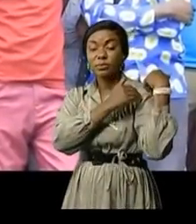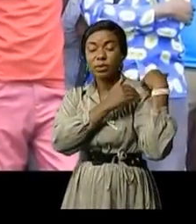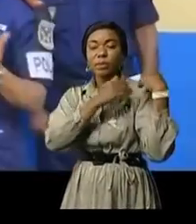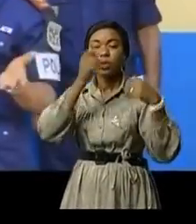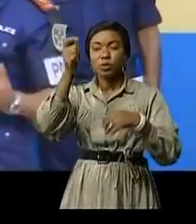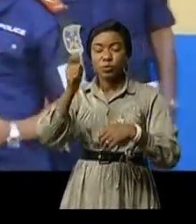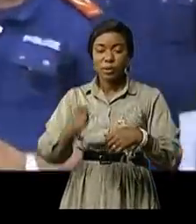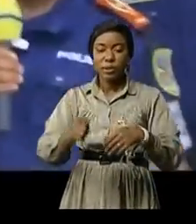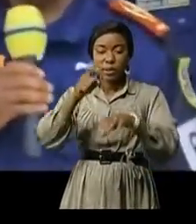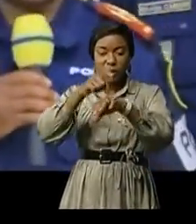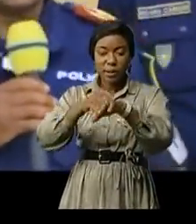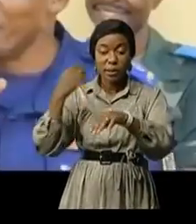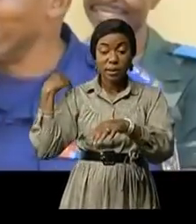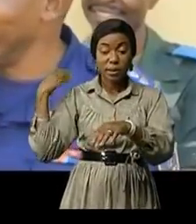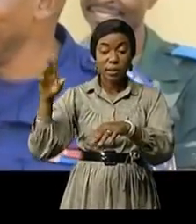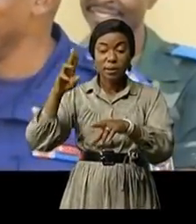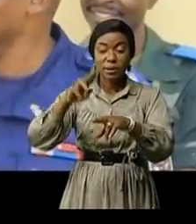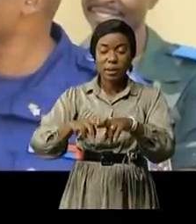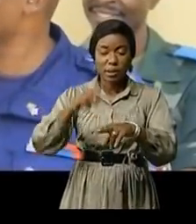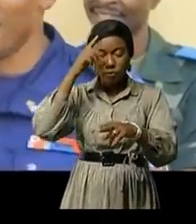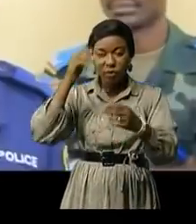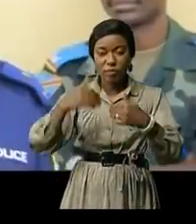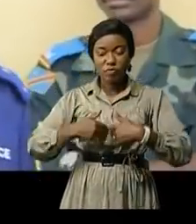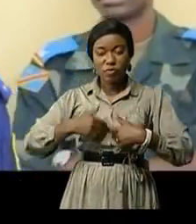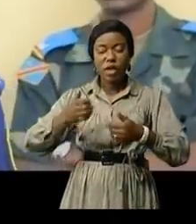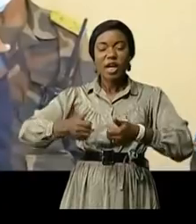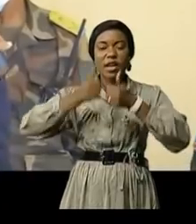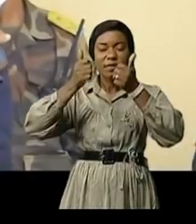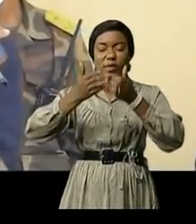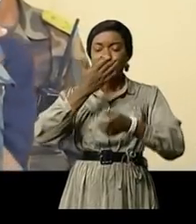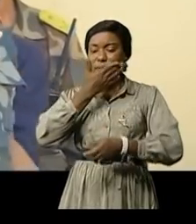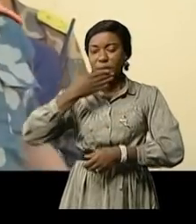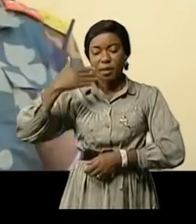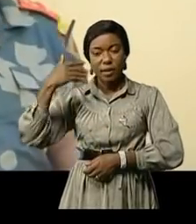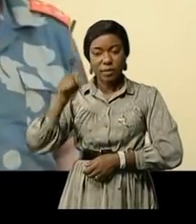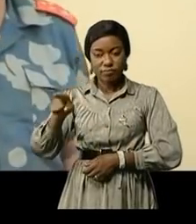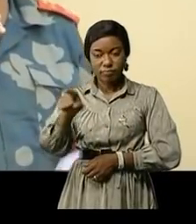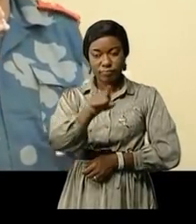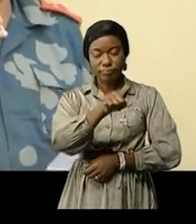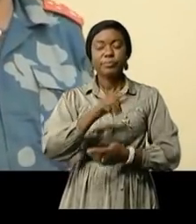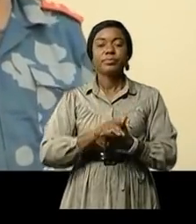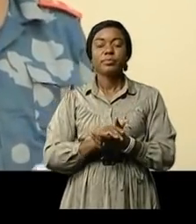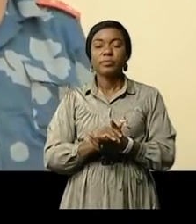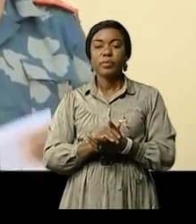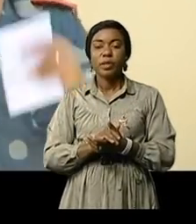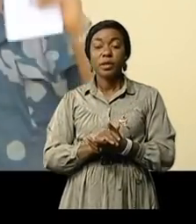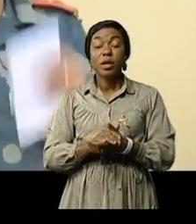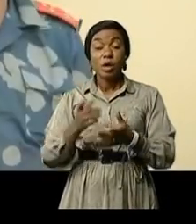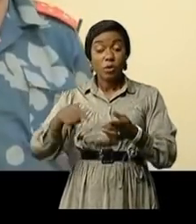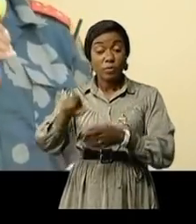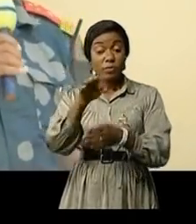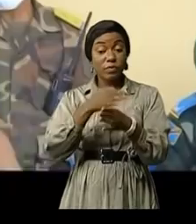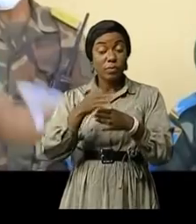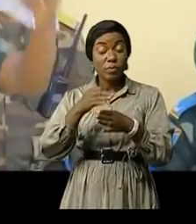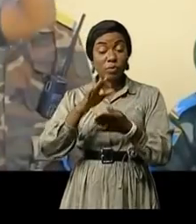en cette période de l'état de siège pour avoir un avenir meilleur les étudiants c'est la crème on vous forme pour être des grands